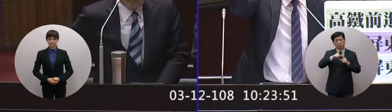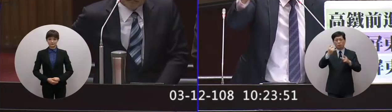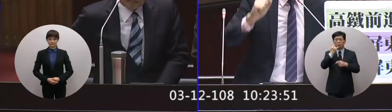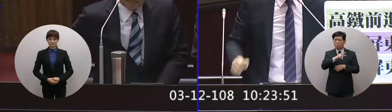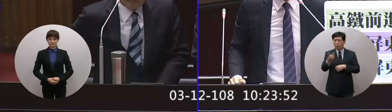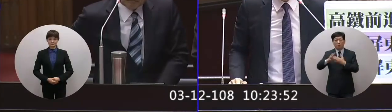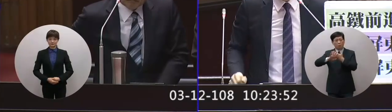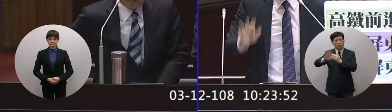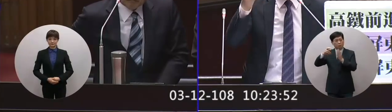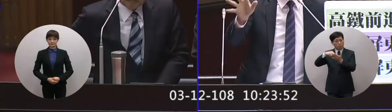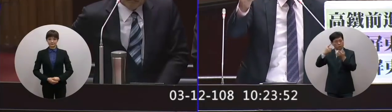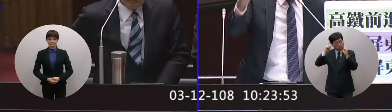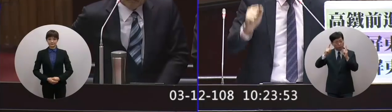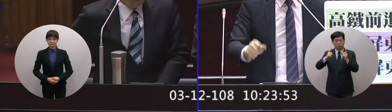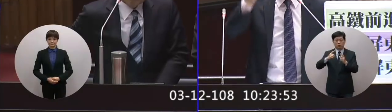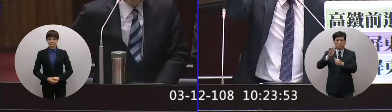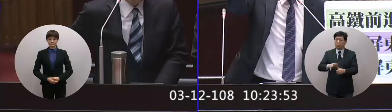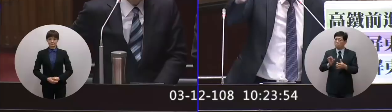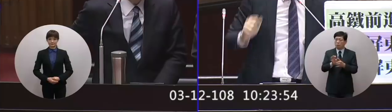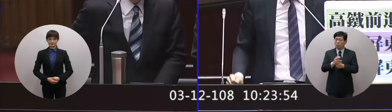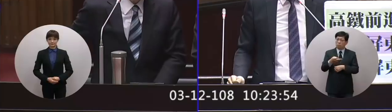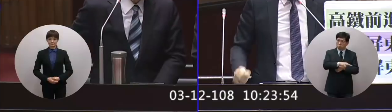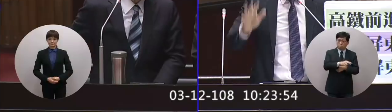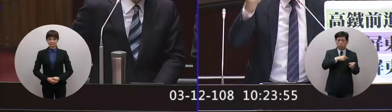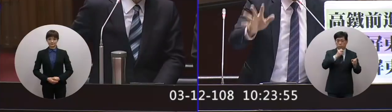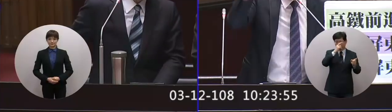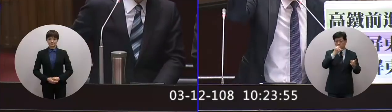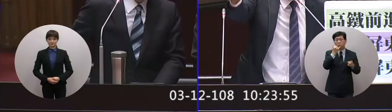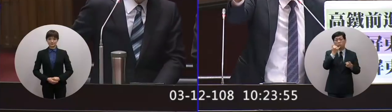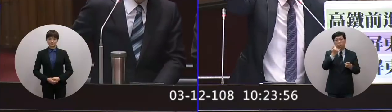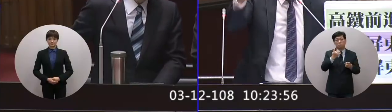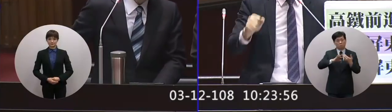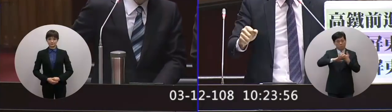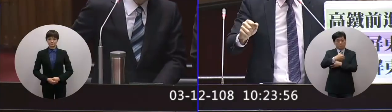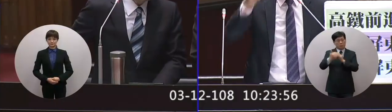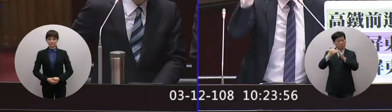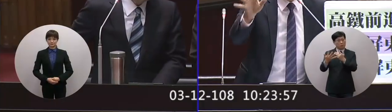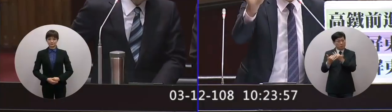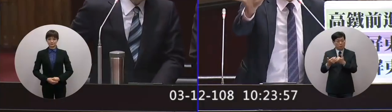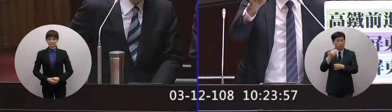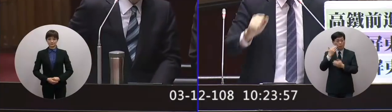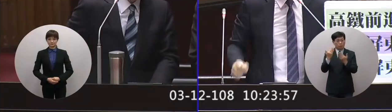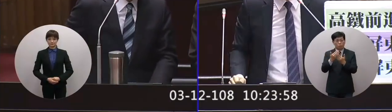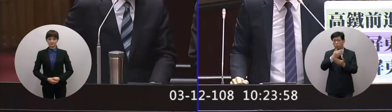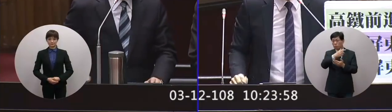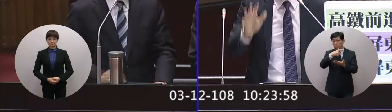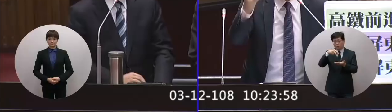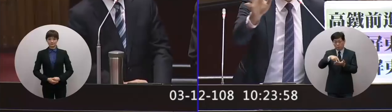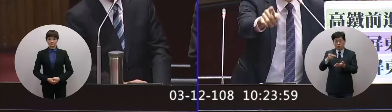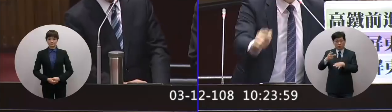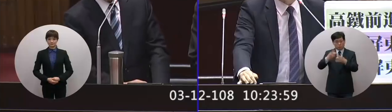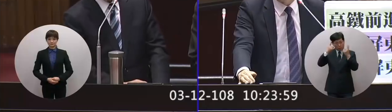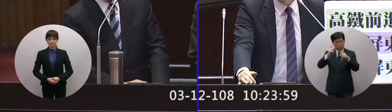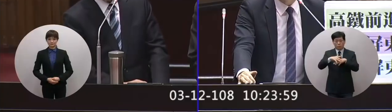要讀其他國立的科大他讀不到平科大他再讀別的科大其他外觀的學生他如果念私立的科大